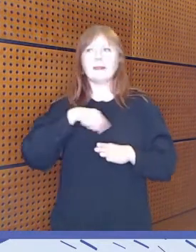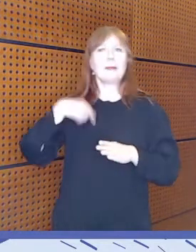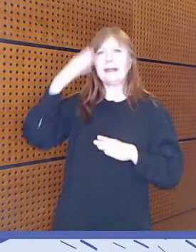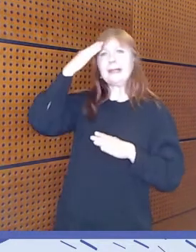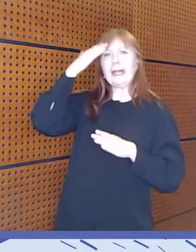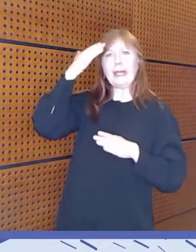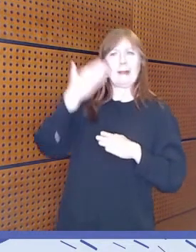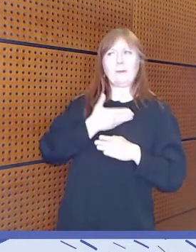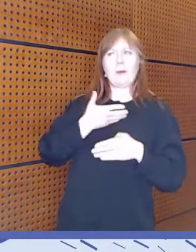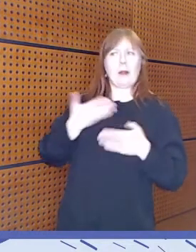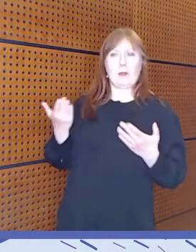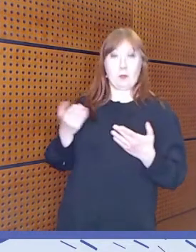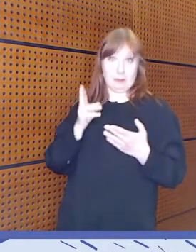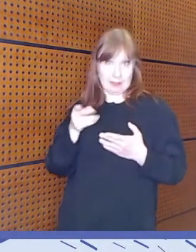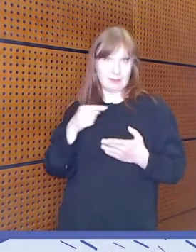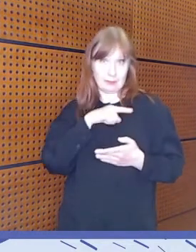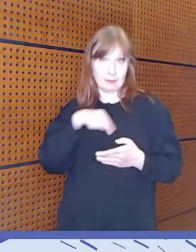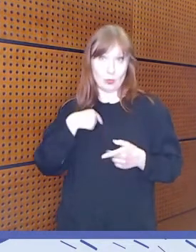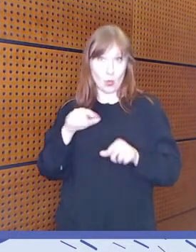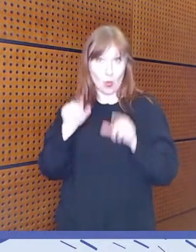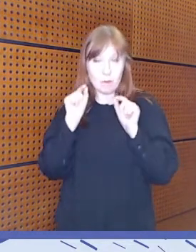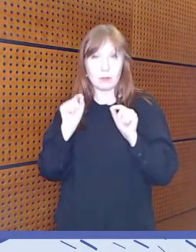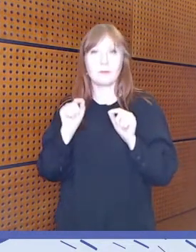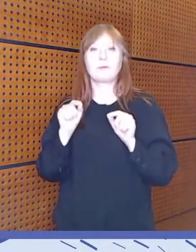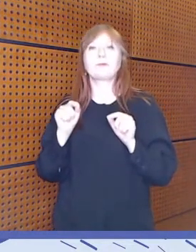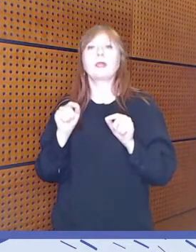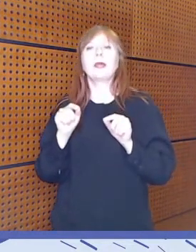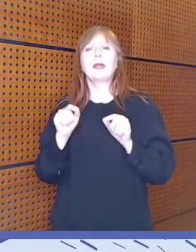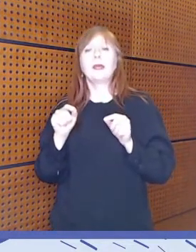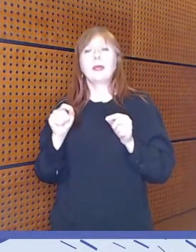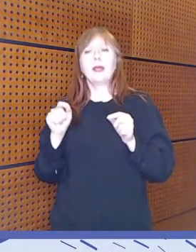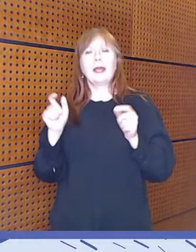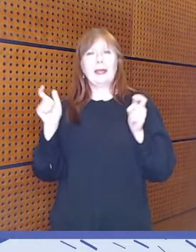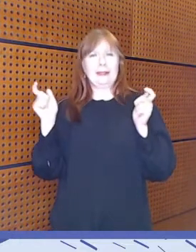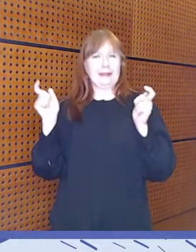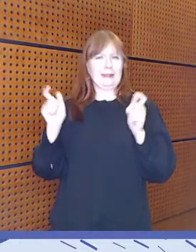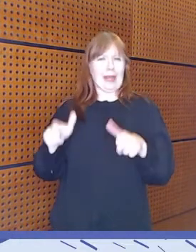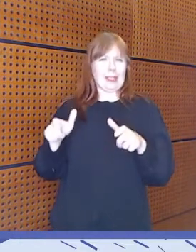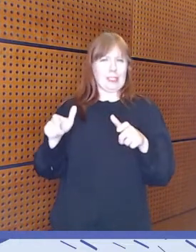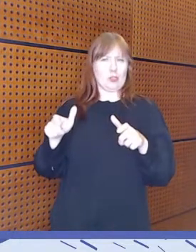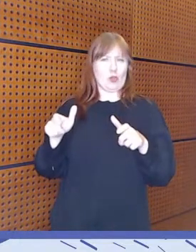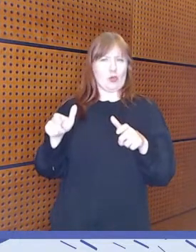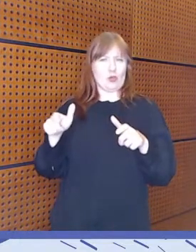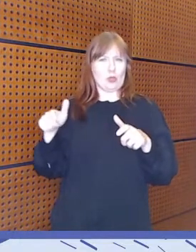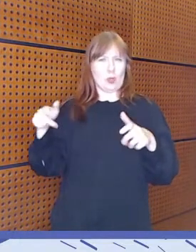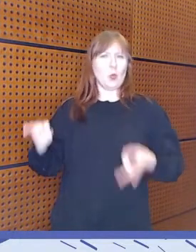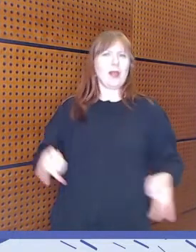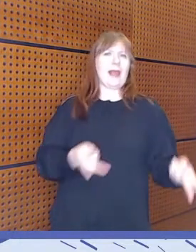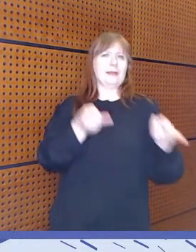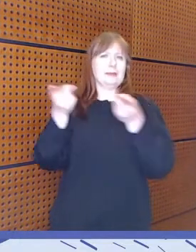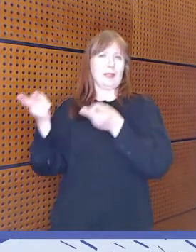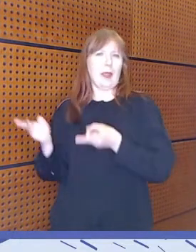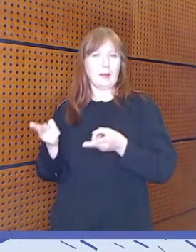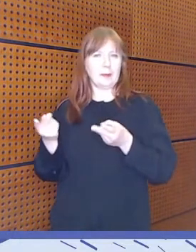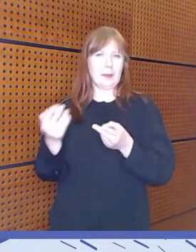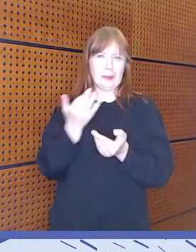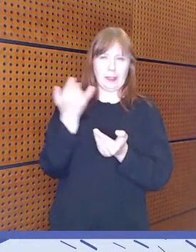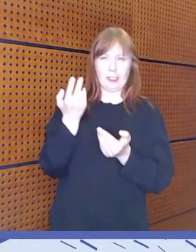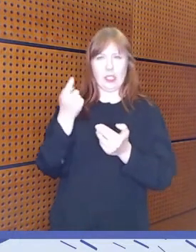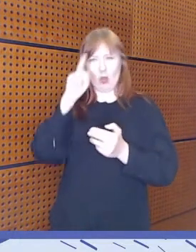Tämä on se, mitä me ollaan huomattu. Me ollaan kartoitettu järjestöjen yleistä digiosaamisen tasoa, mutta siihen